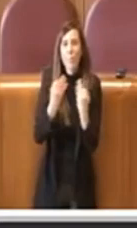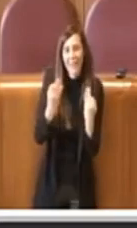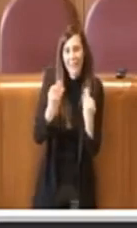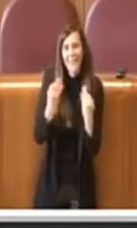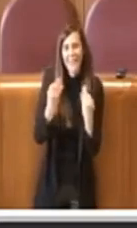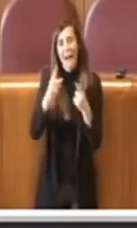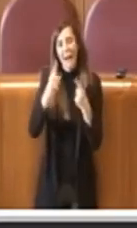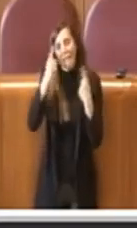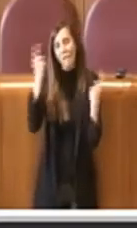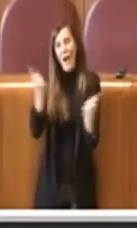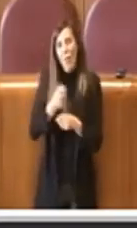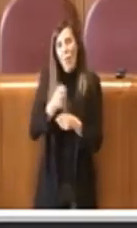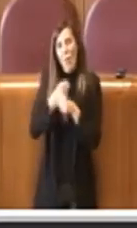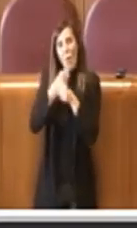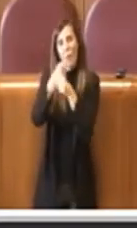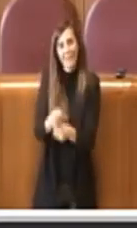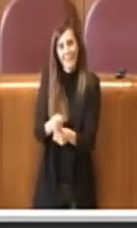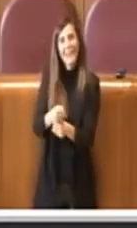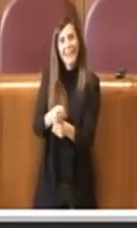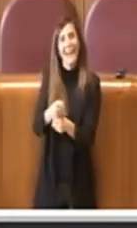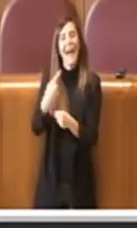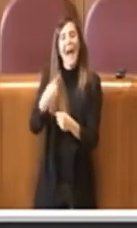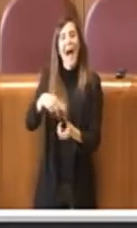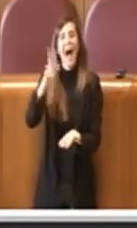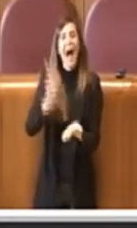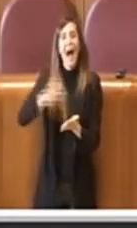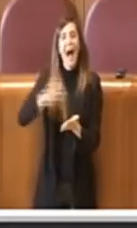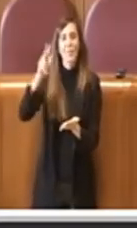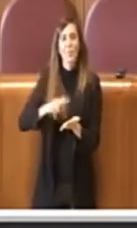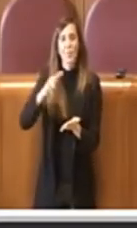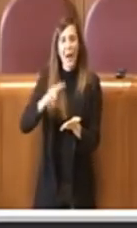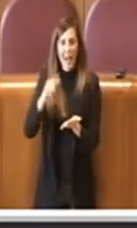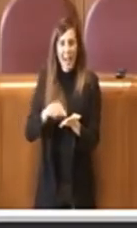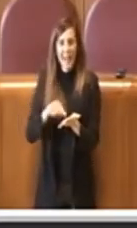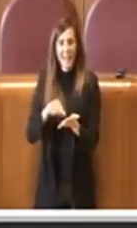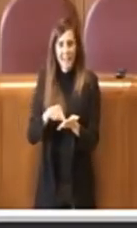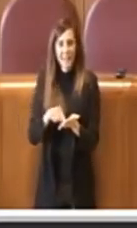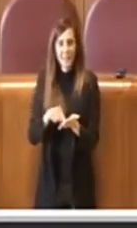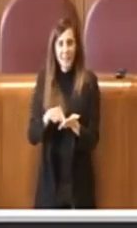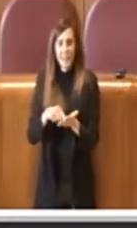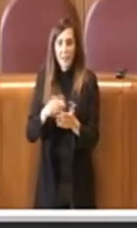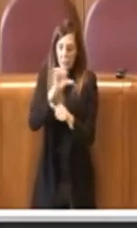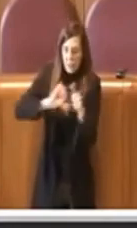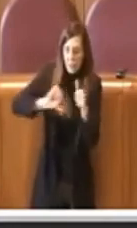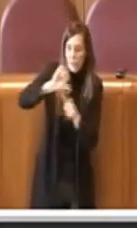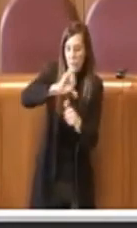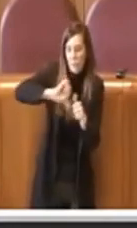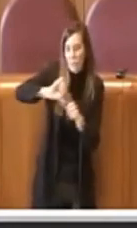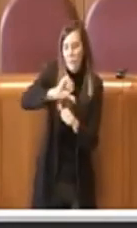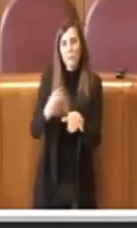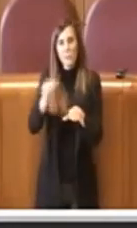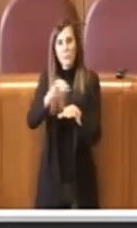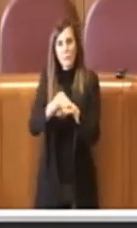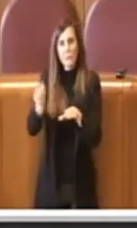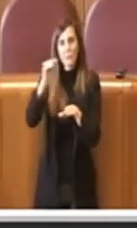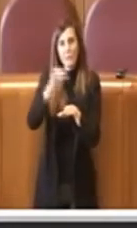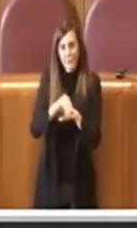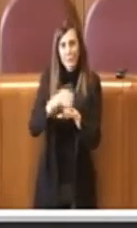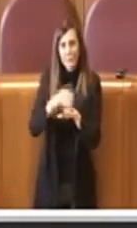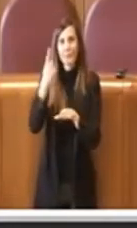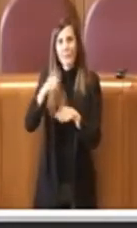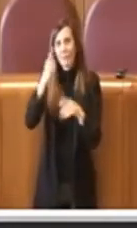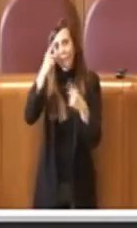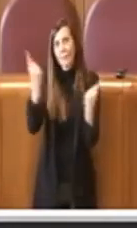avrà la facoltà di attuare appunto le cosiddette turnazioni integrative, quindi le doppie guide con adesione